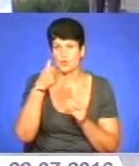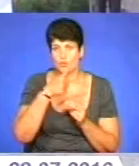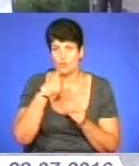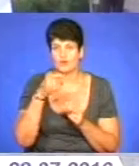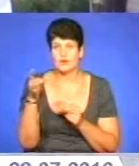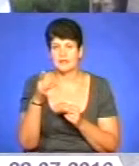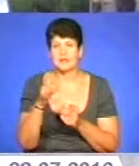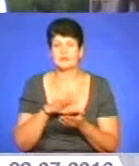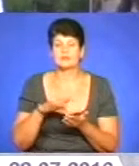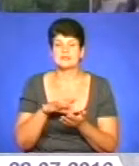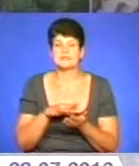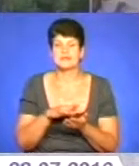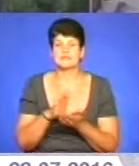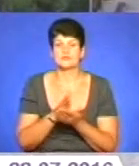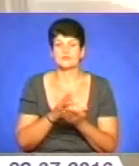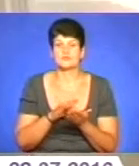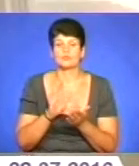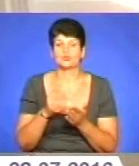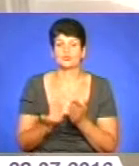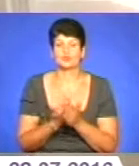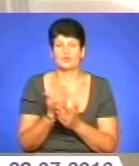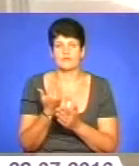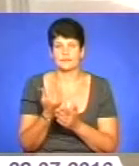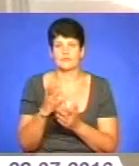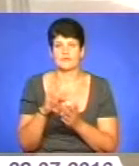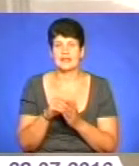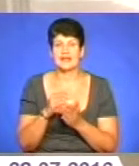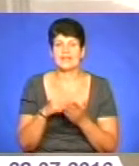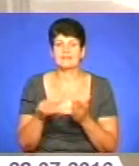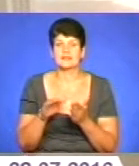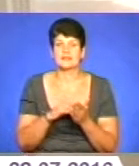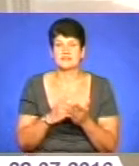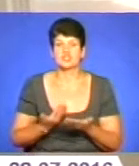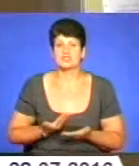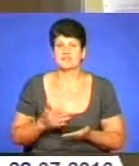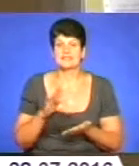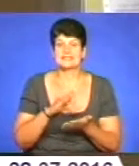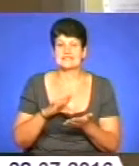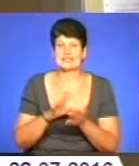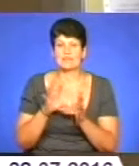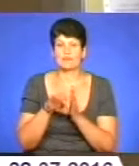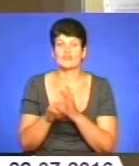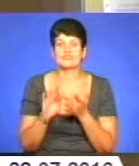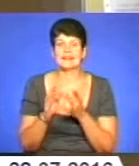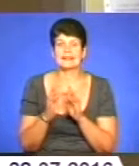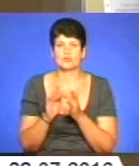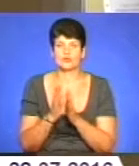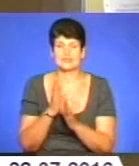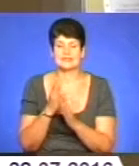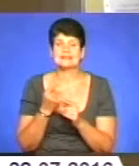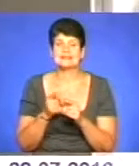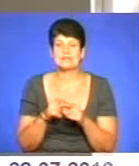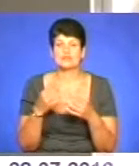регіональному сервісному центрі очікують нововведення, а саме ліквідацію живих черг та впровадження електронних. Це